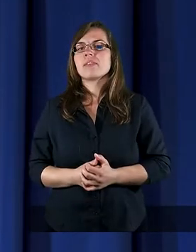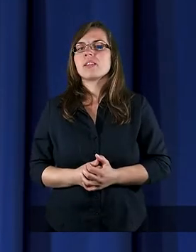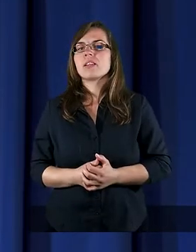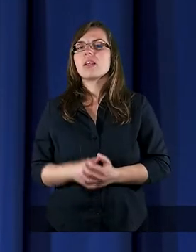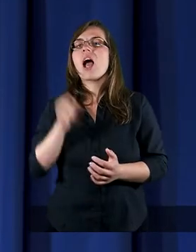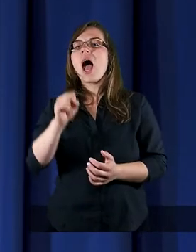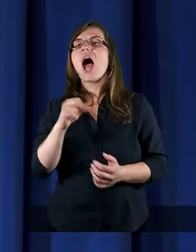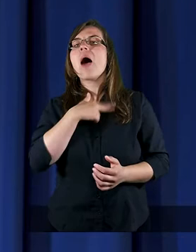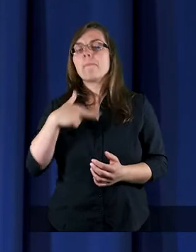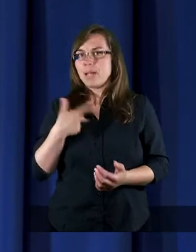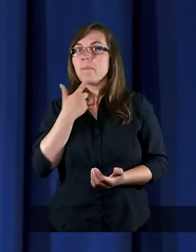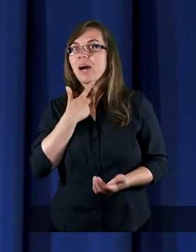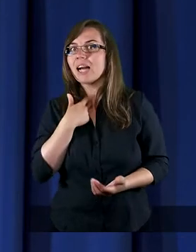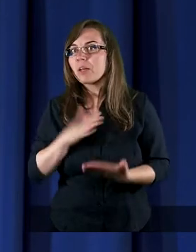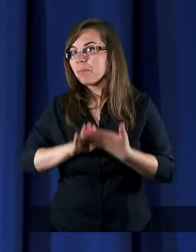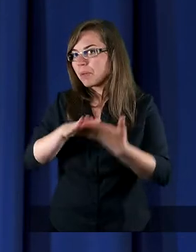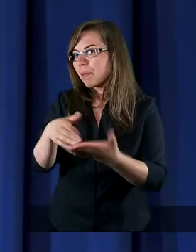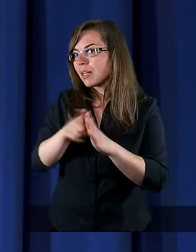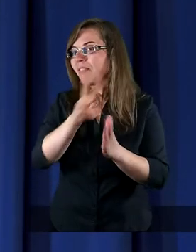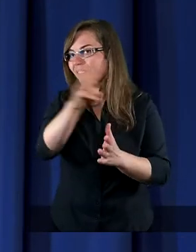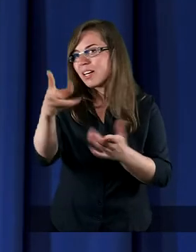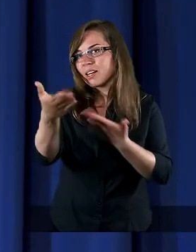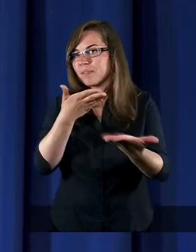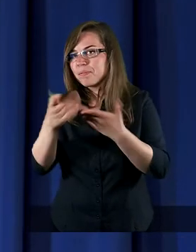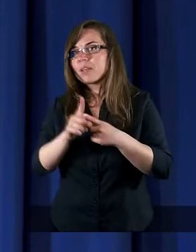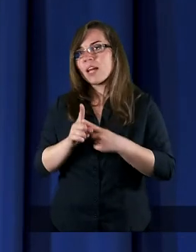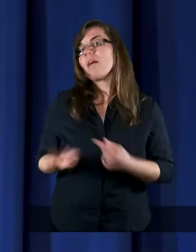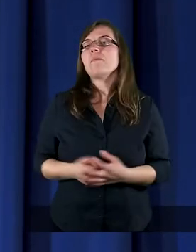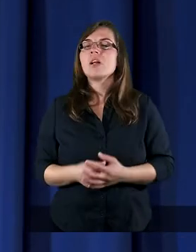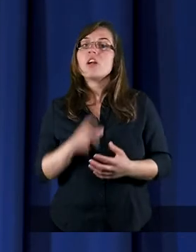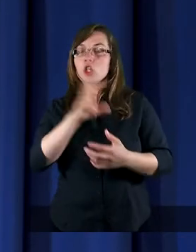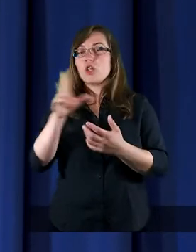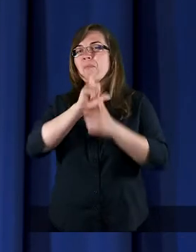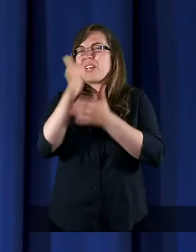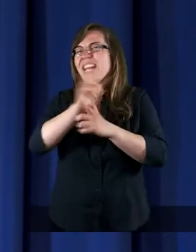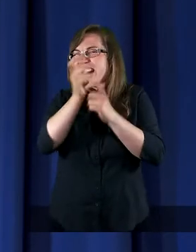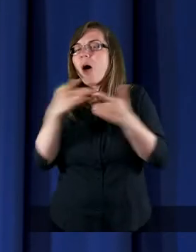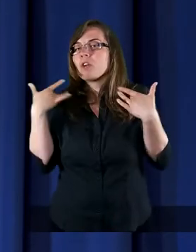A my pragniemy przebaczać? Przebaczać przez całe życie?